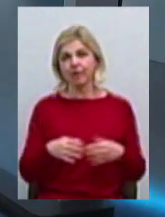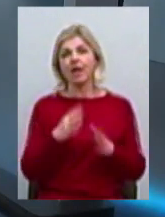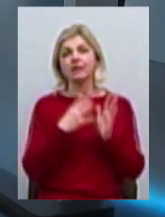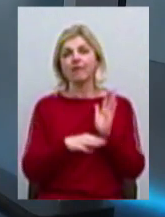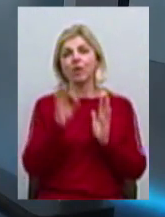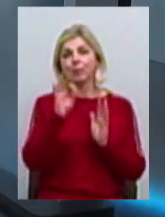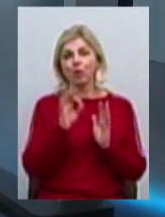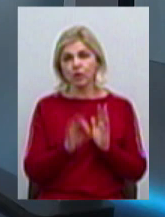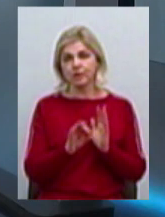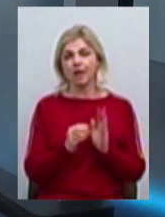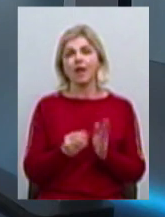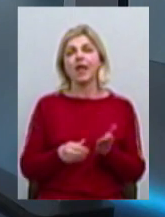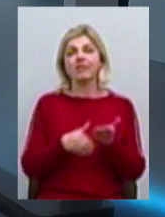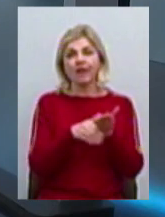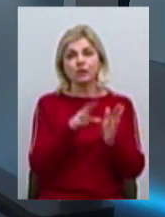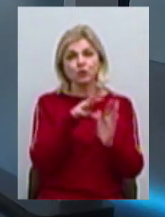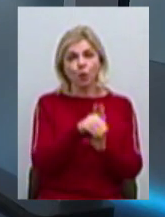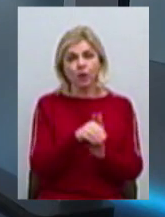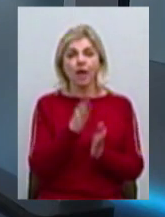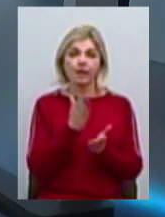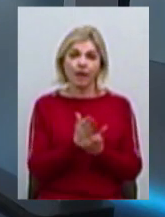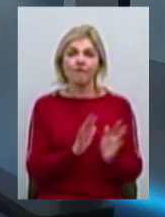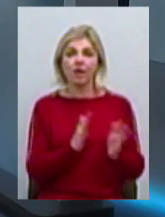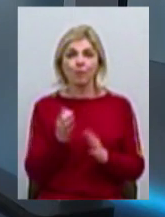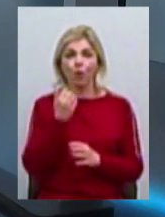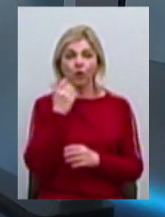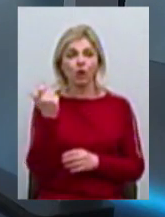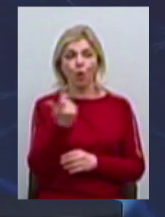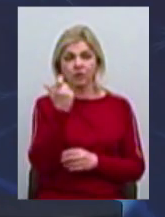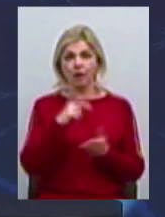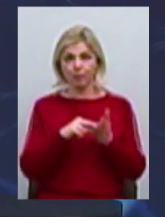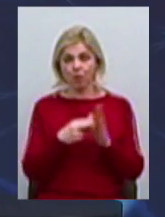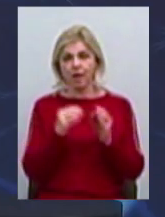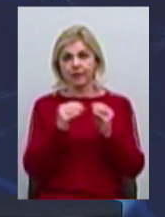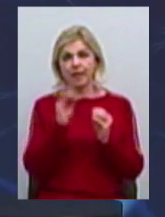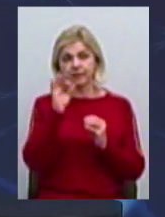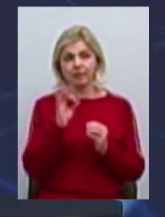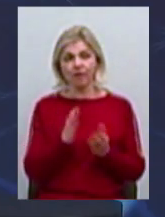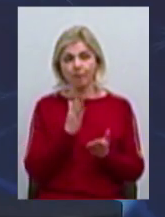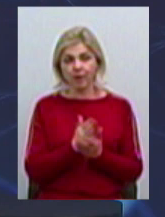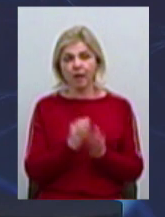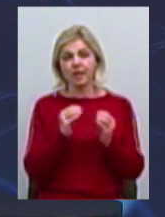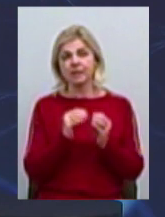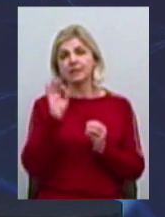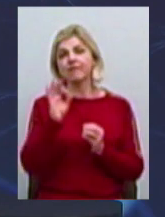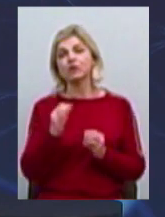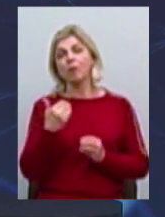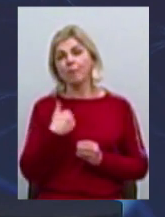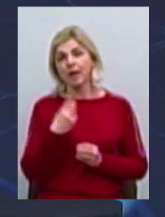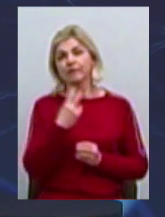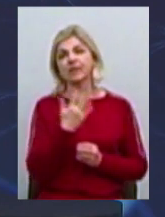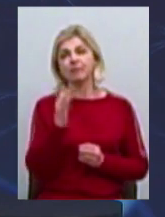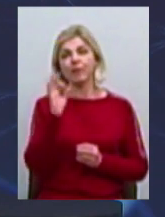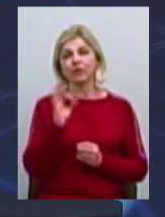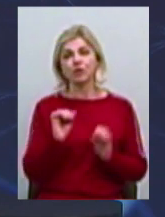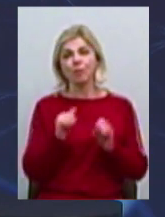вкладає стратегічний інвестор. Є випадки, коли власник проєкту 10% від суми має, 10% – ми, 25% він може